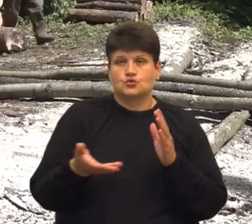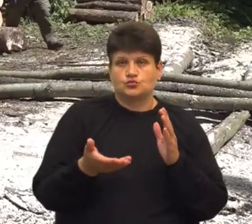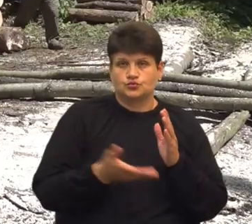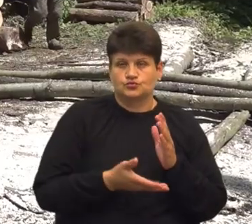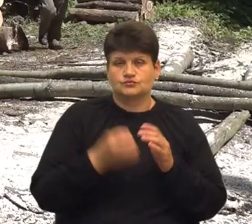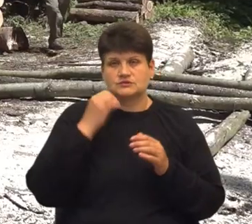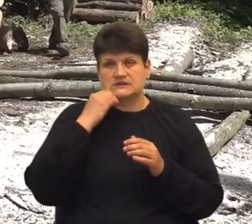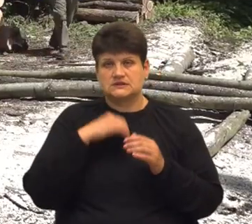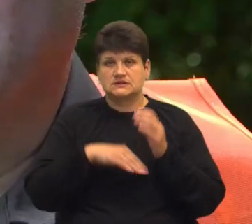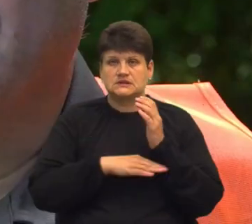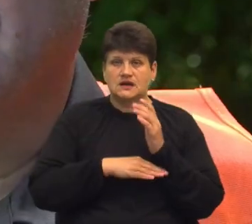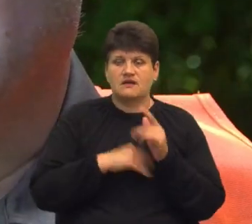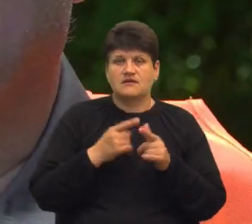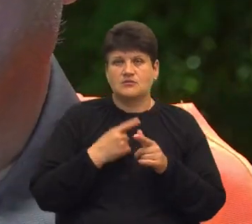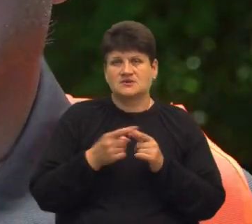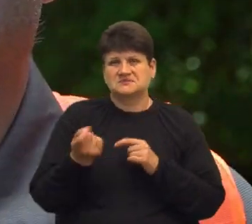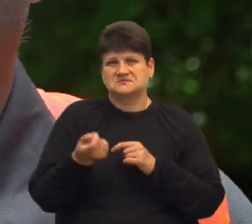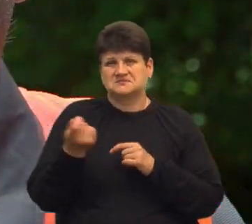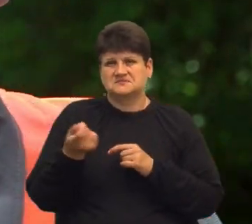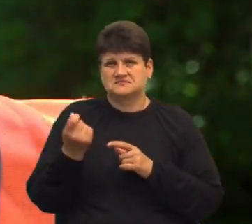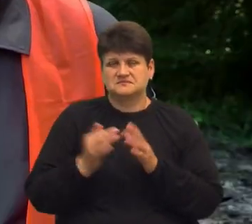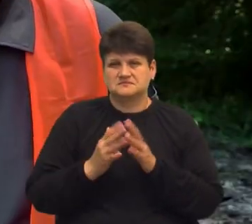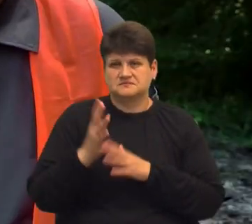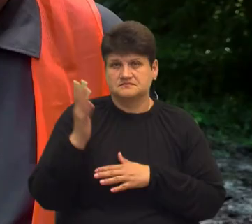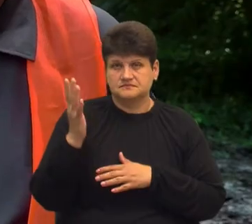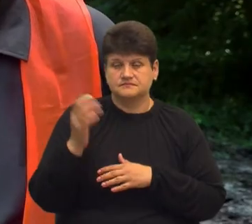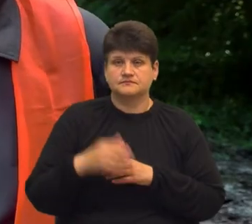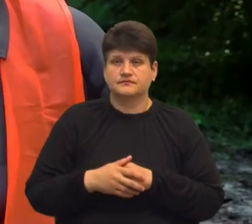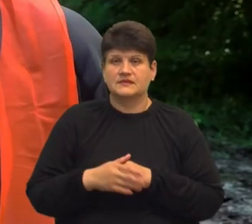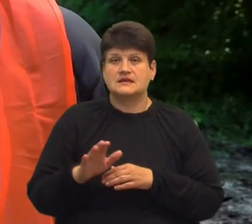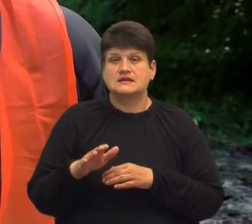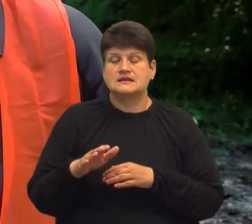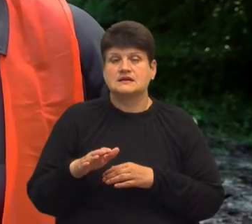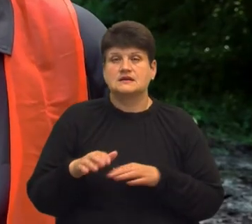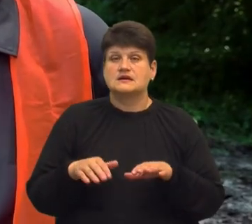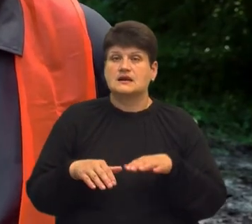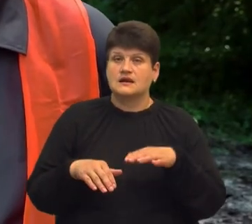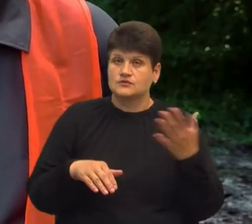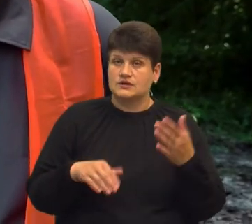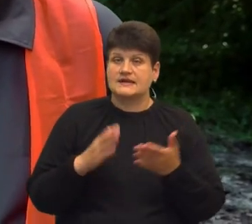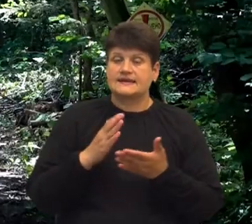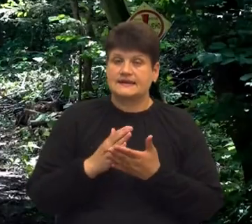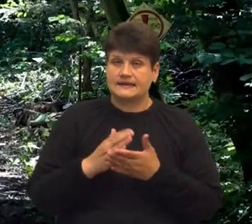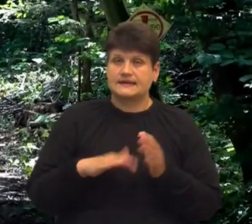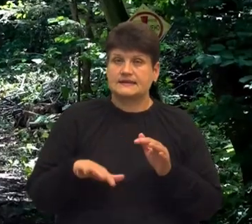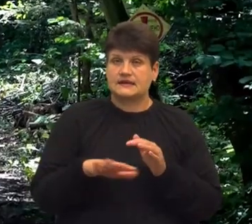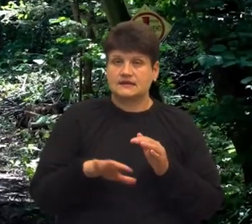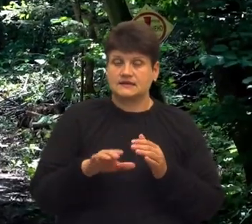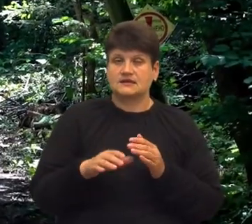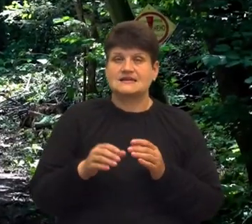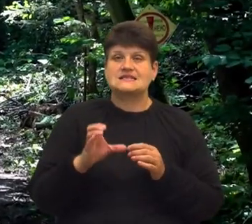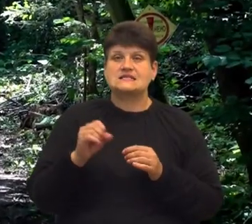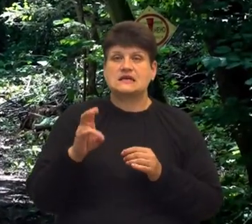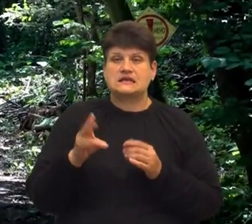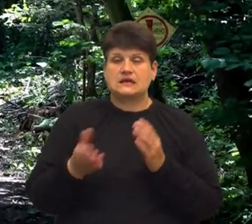ті, які відстають в рості, каже лісничий Василь Маленчук. З лівої сторони в нас знаходиться ділянка вибірково-санітарна рубка, площа